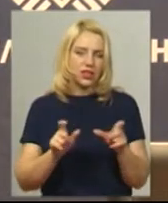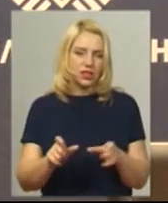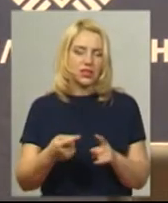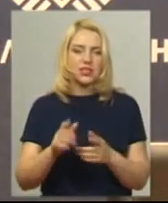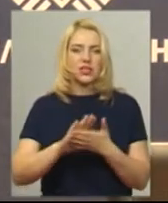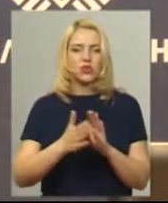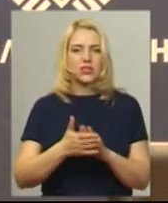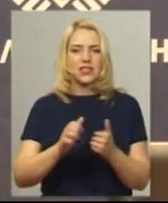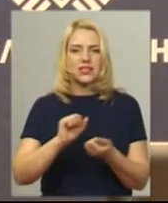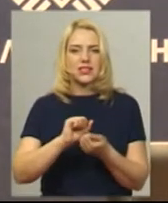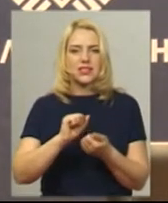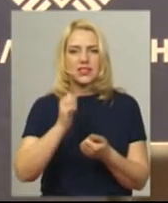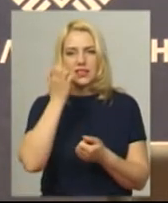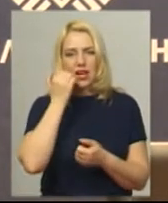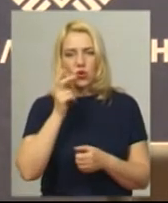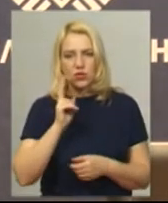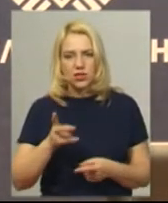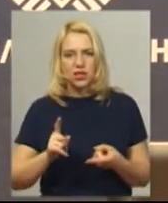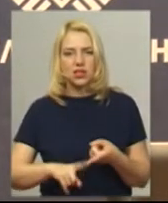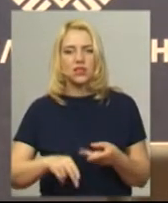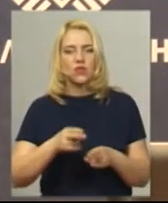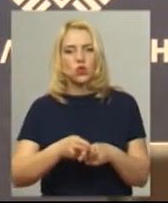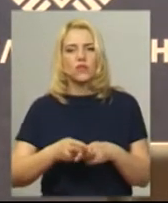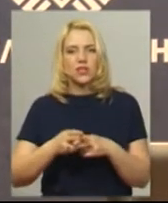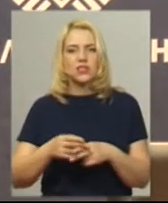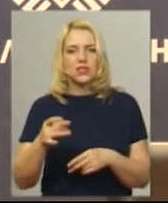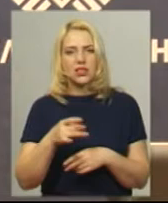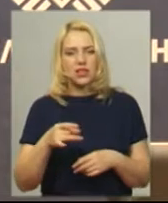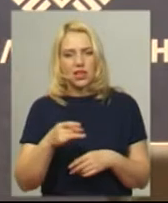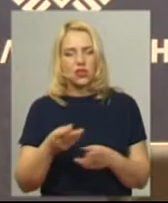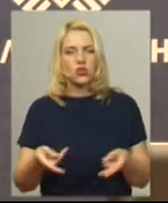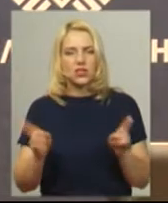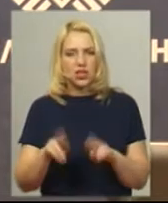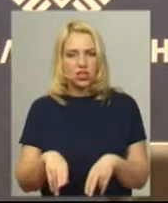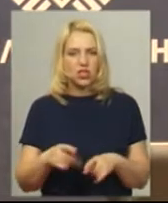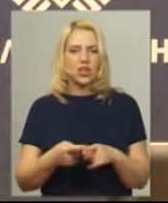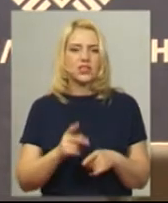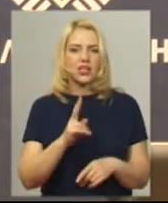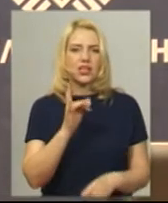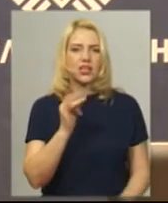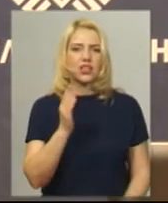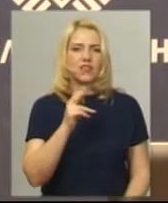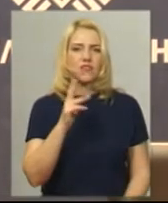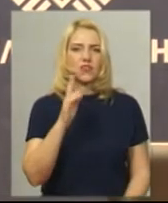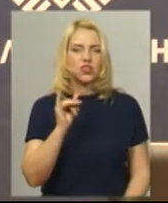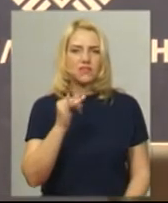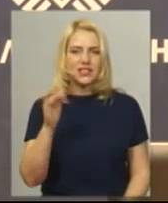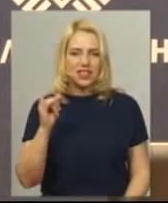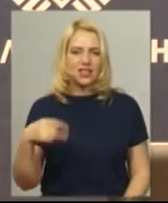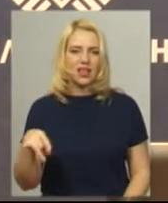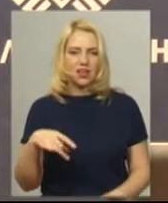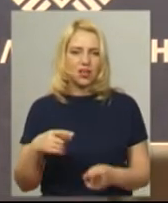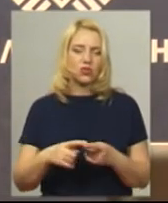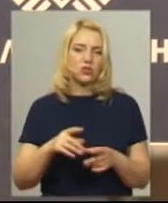Старокростантиновій місті, Дунайвальському районі лишається, завдячуючи Кривчуку, і Латичівський район. Тобто решта територія є